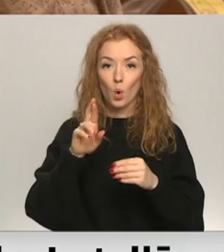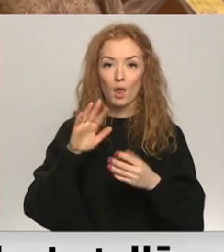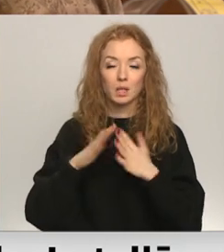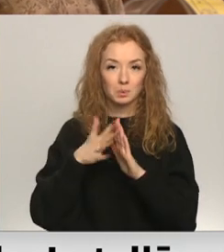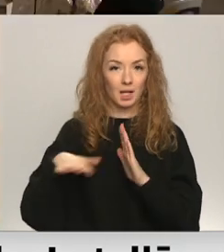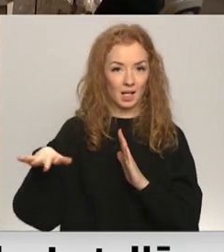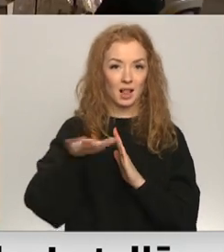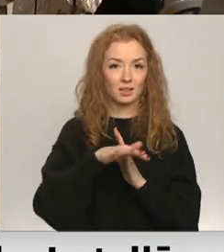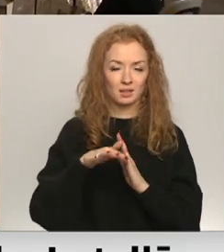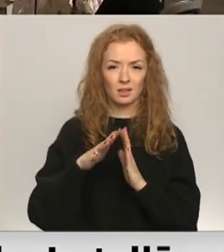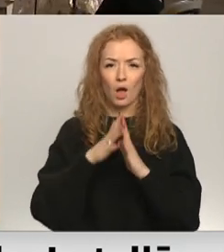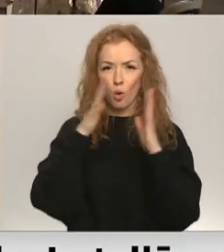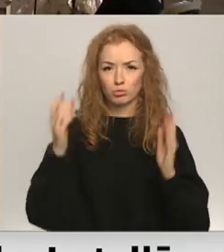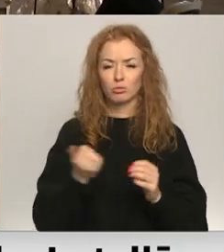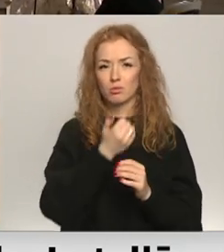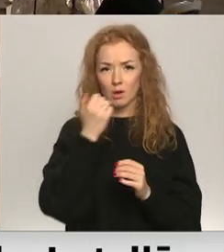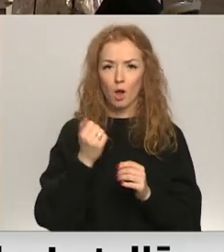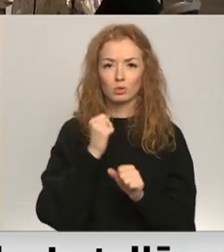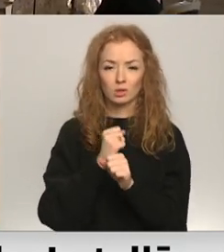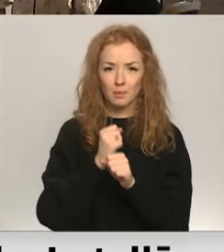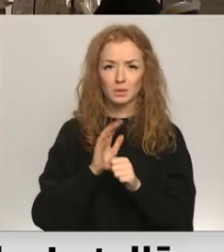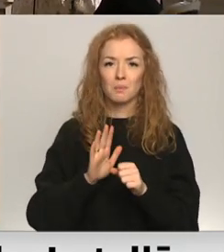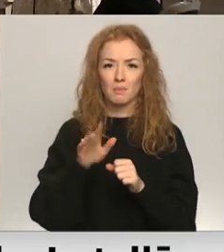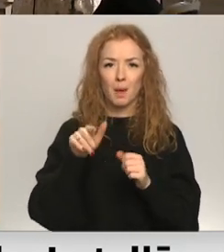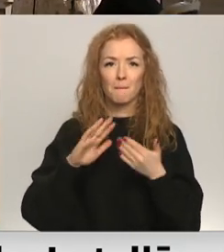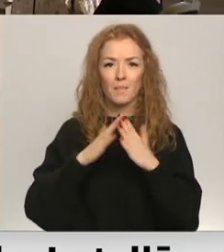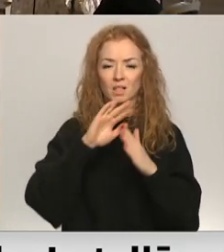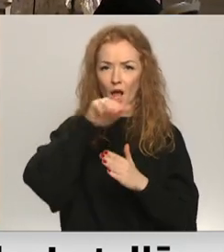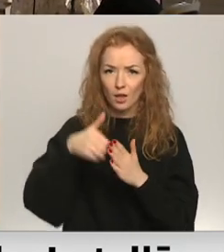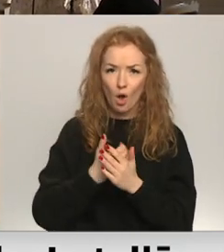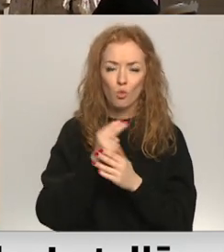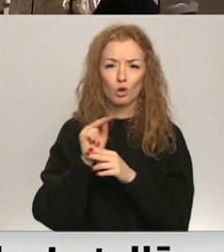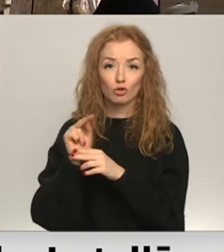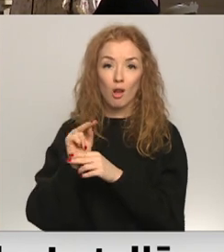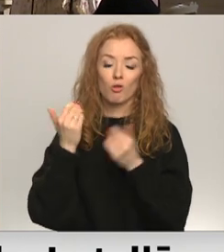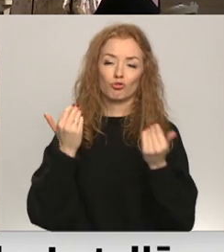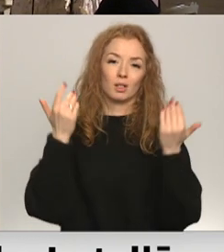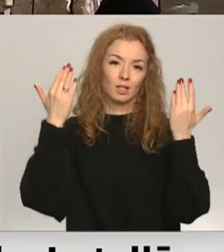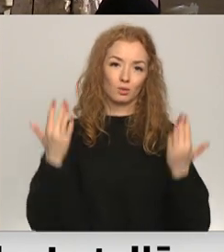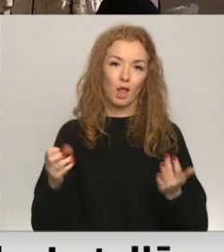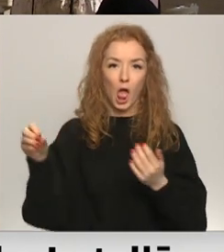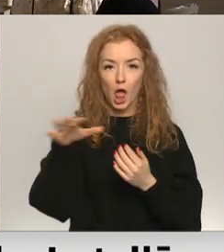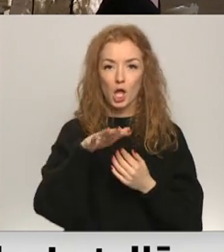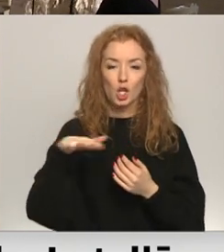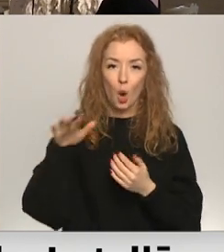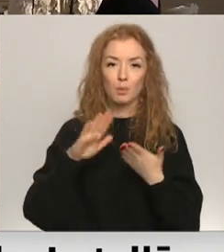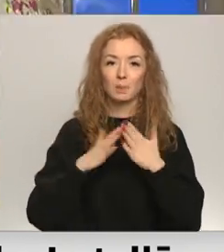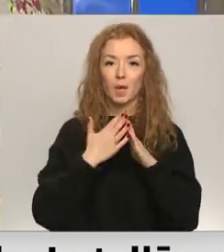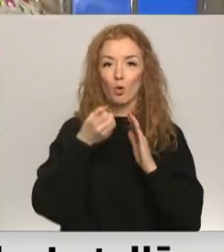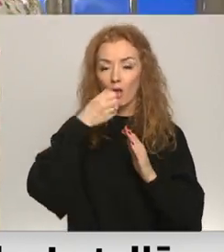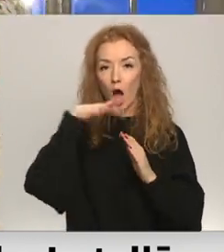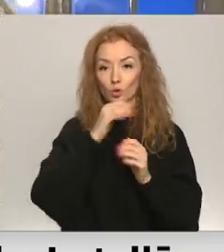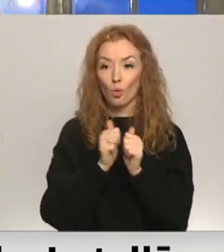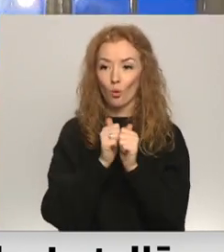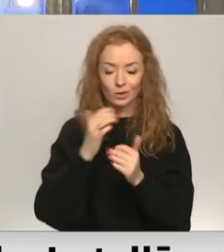pils. Vairākas desmitgadas ilgušais darbs pils kompleks atjaunošanā šogad rezultējās ar uzvaru Eiropas piļu dārzu konkursā.